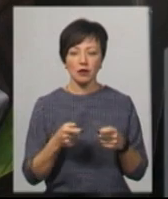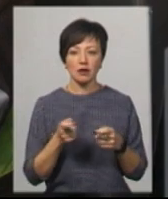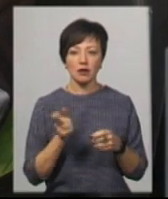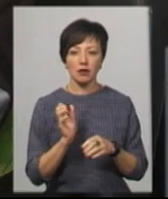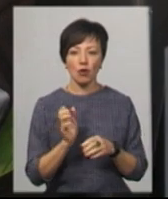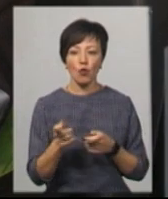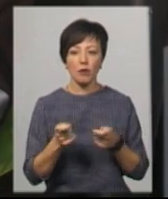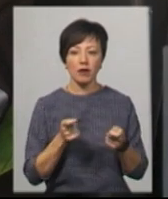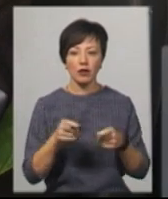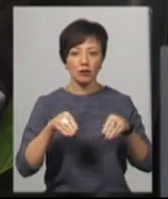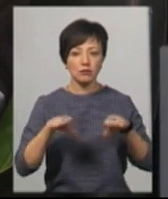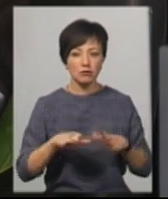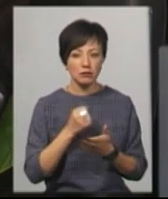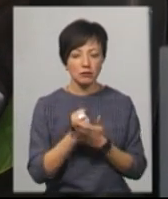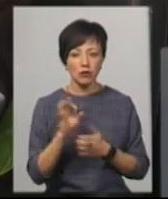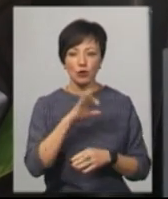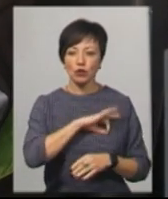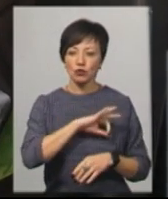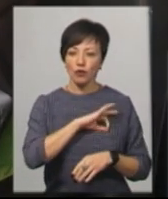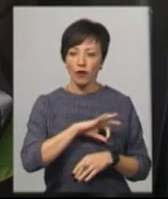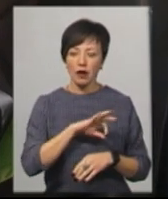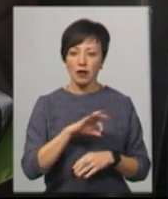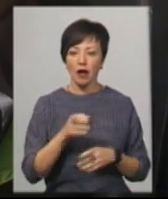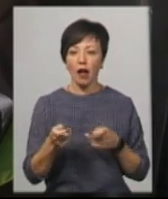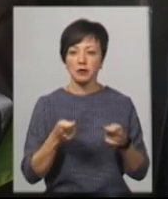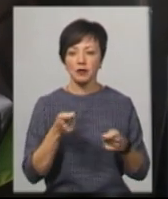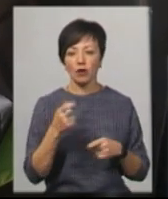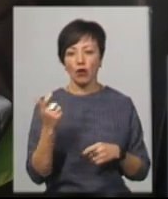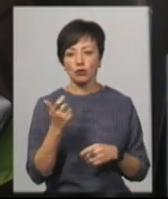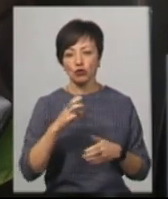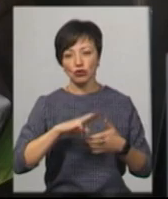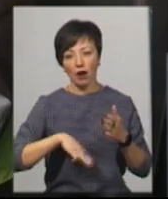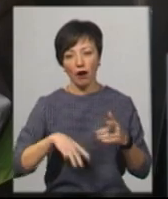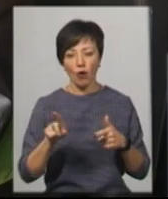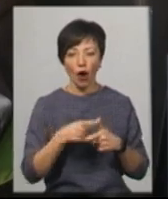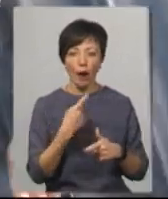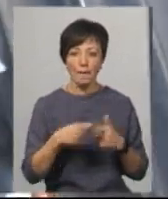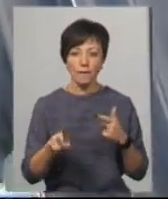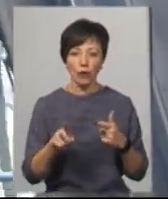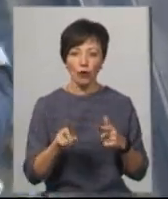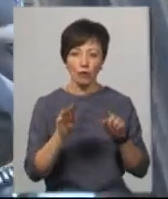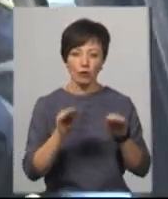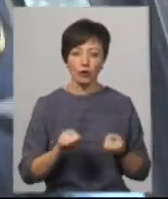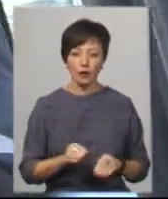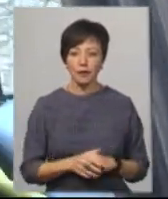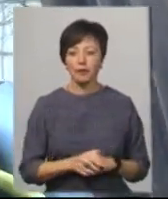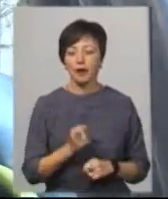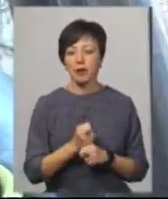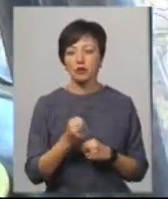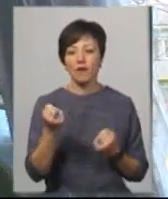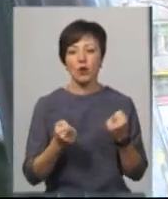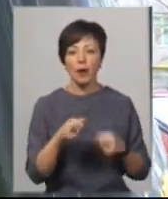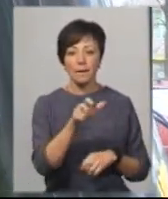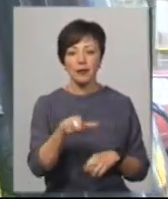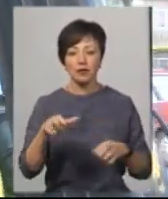управління буде прийматися рішення стосовно застосування адміністративно-господарського штрафу або винесення притру. Андрій Нікулішин працює водієм